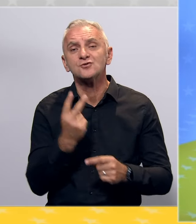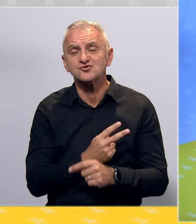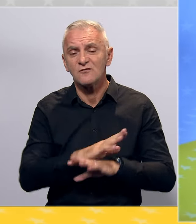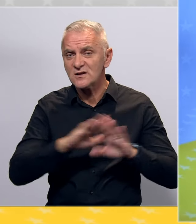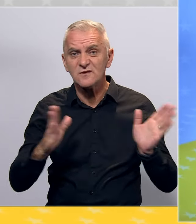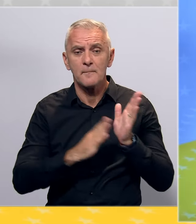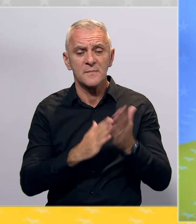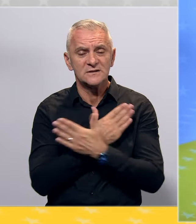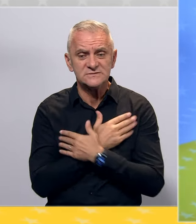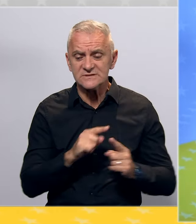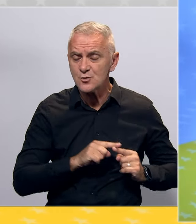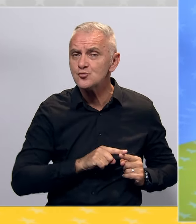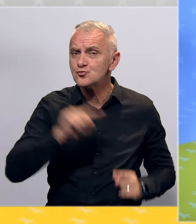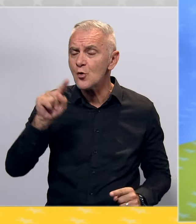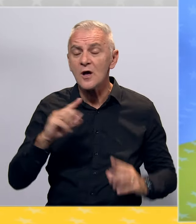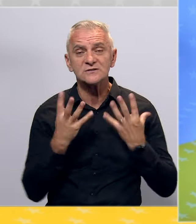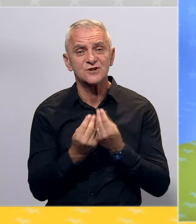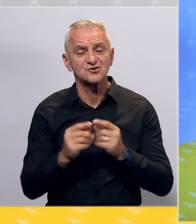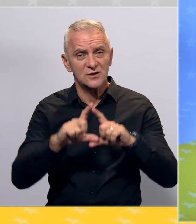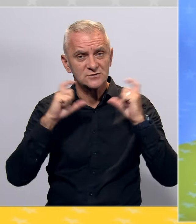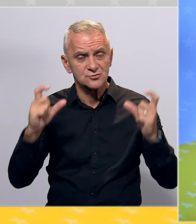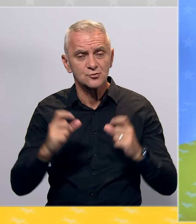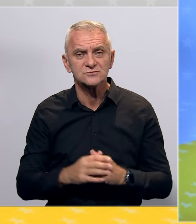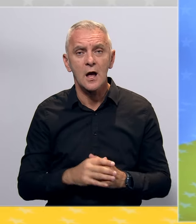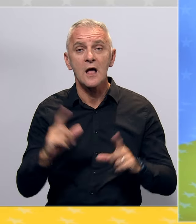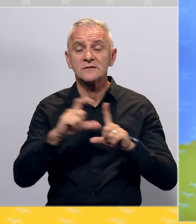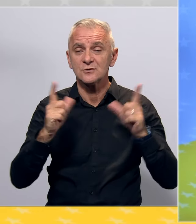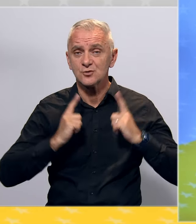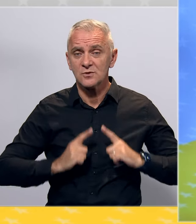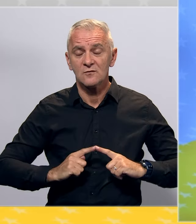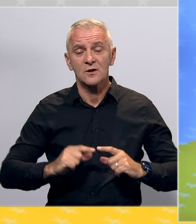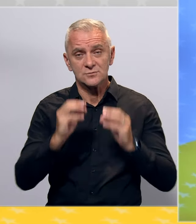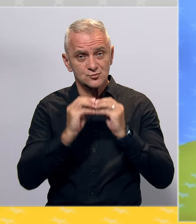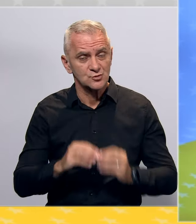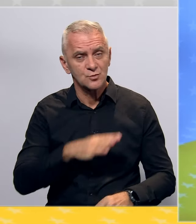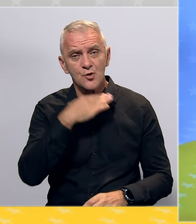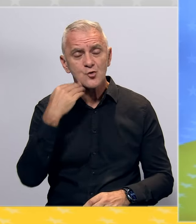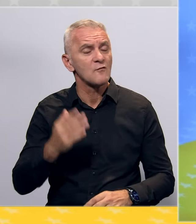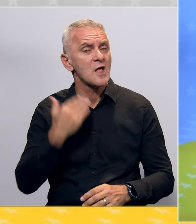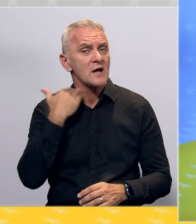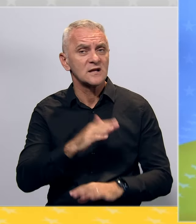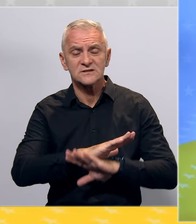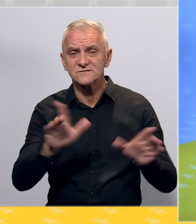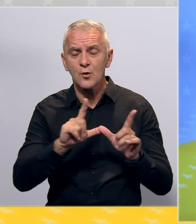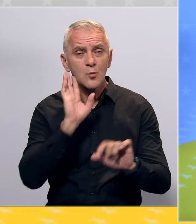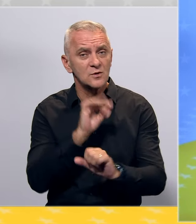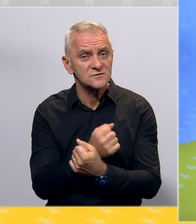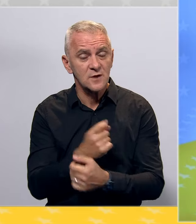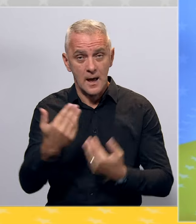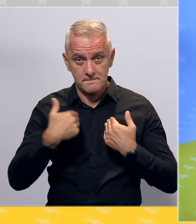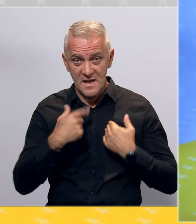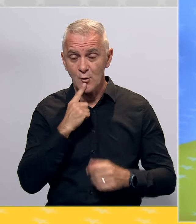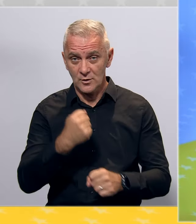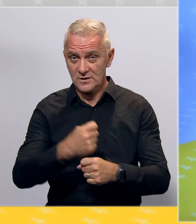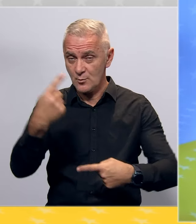pa do zajedničkih institucija BiH. Dejtonski mirovni sporozum je dovoljna garancija za sve u BiH, a od nas, od onih koji se